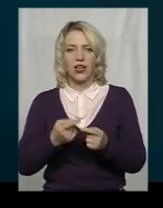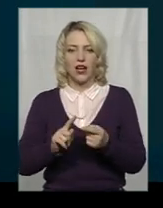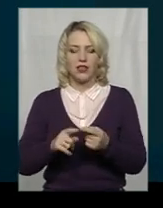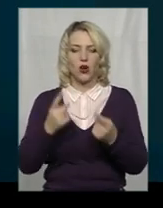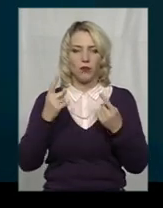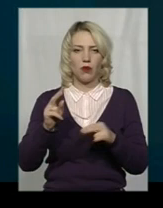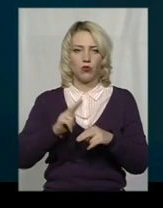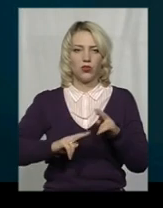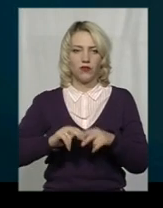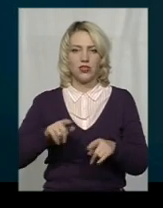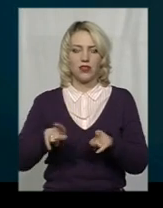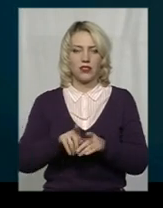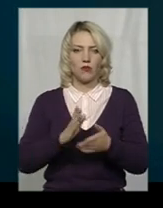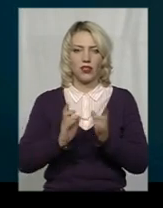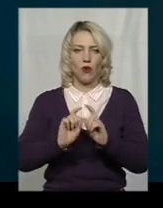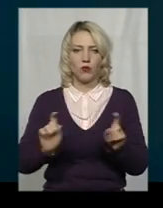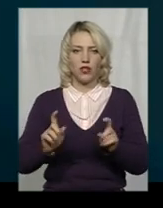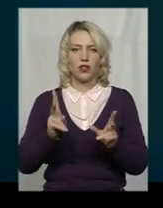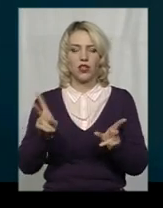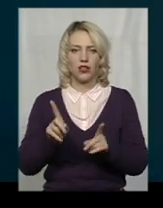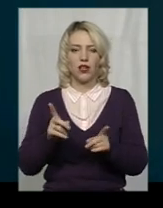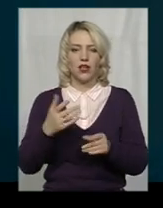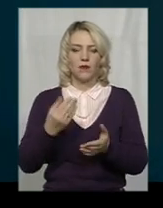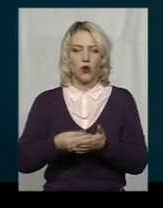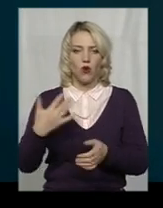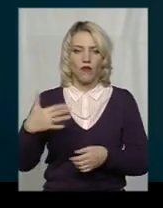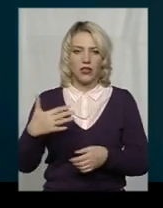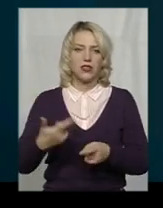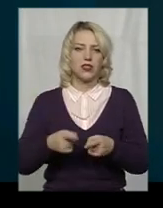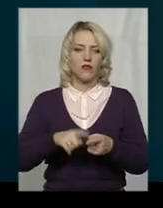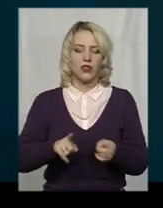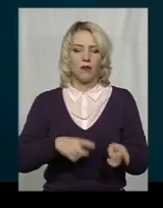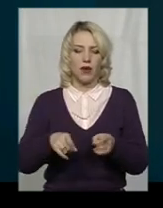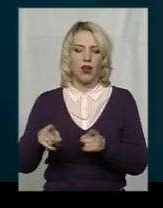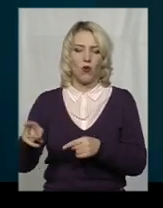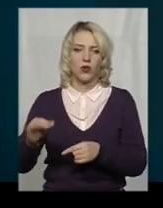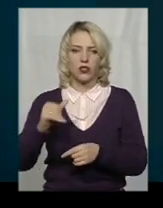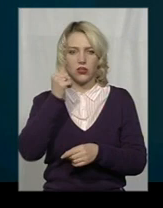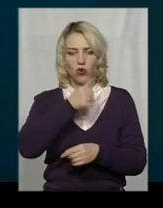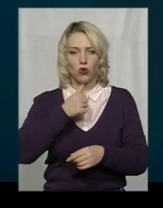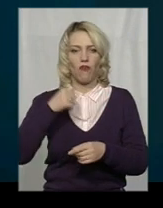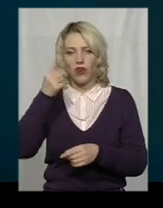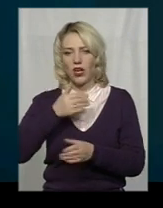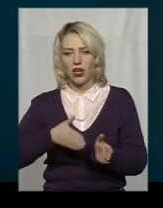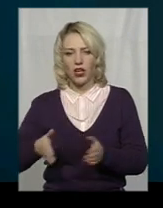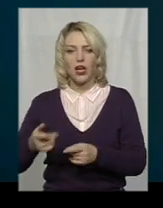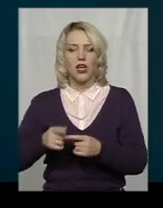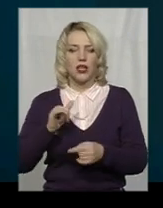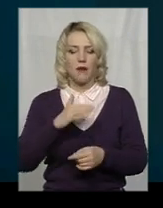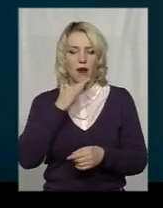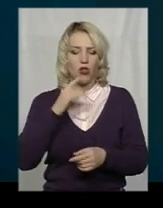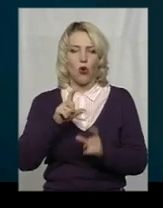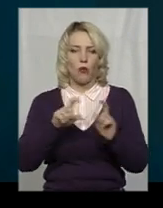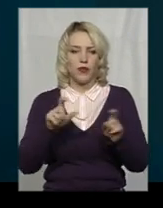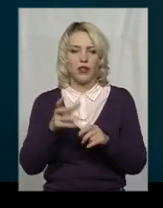будівництві так само є такі об'єкти, які так само вони дороговартісні, вони переходять з року в рік. Мало об'єктів, на мою думку, які вже завершені,